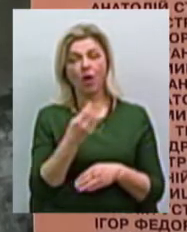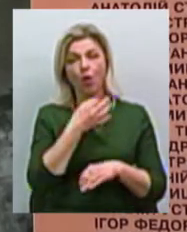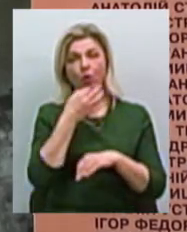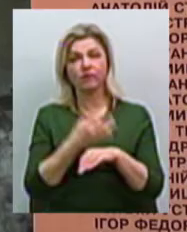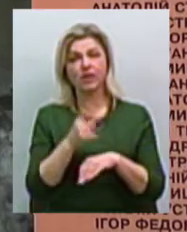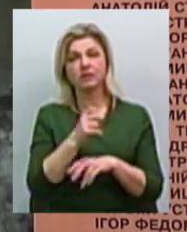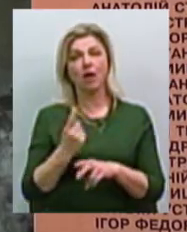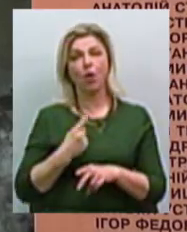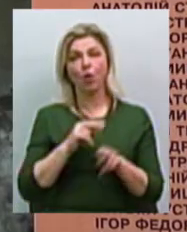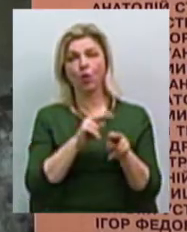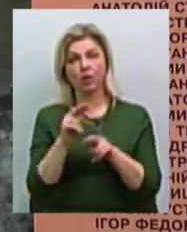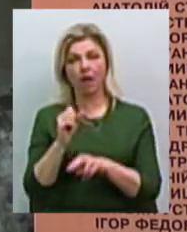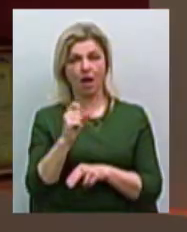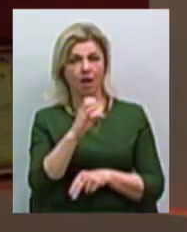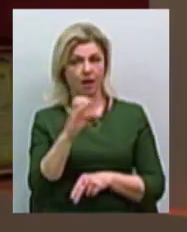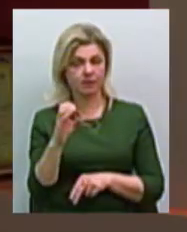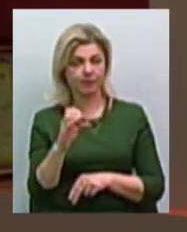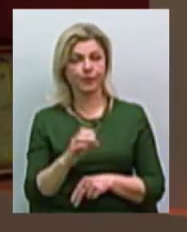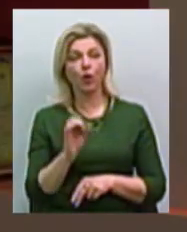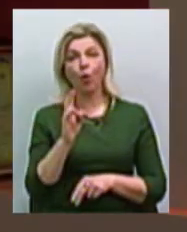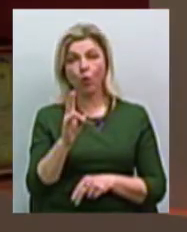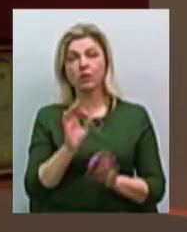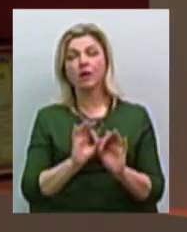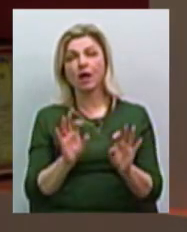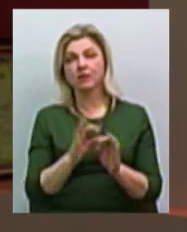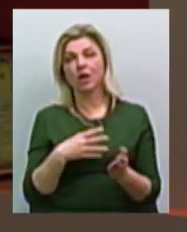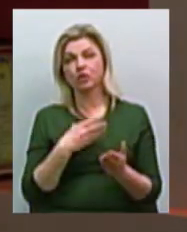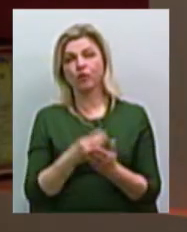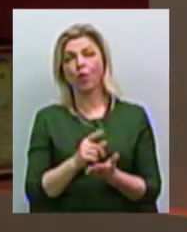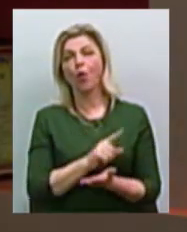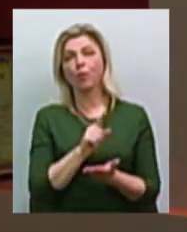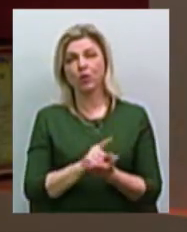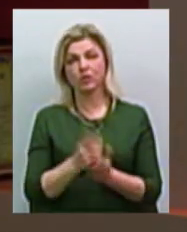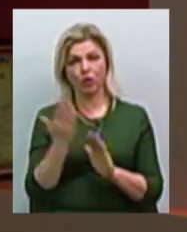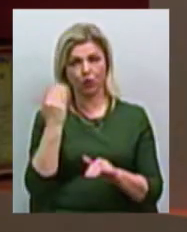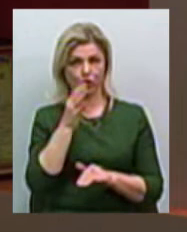охорону атомної електростанції. Станіслав Косінов розповідає про свої обов'язки в той час.